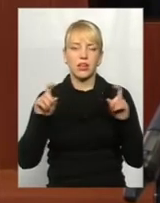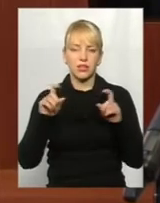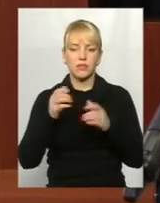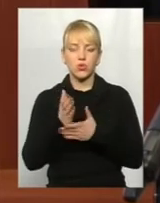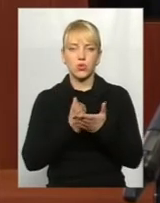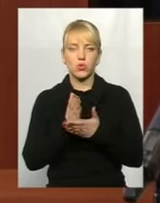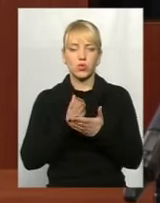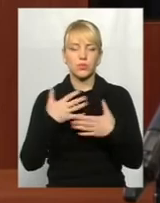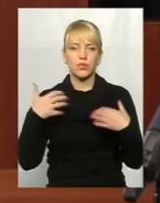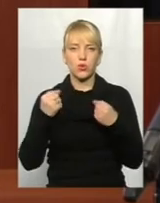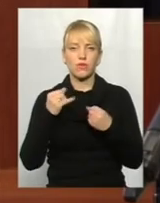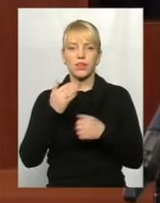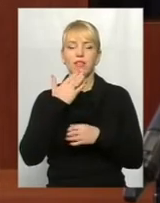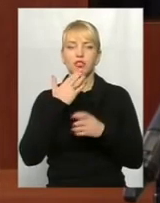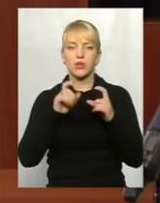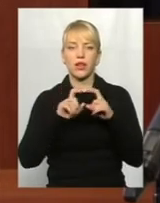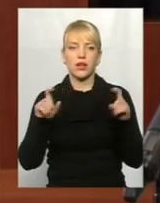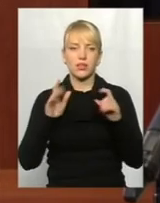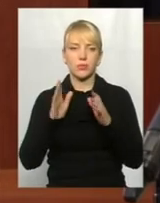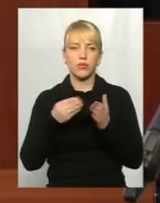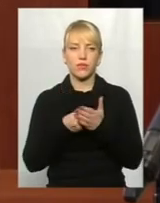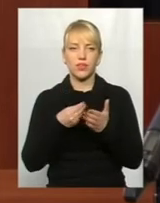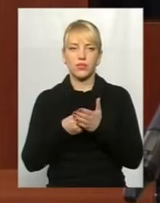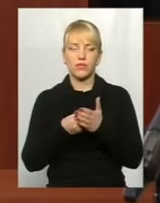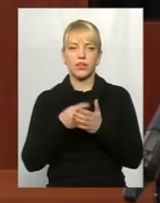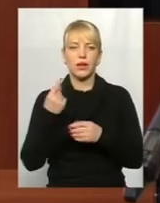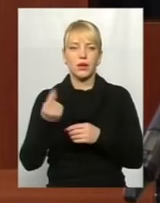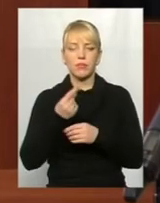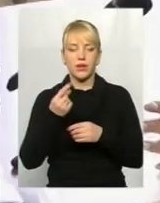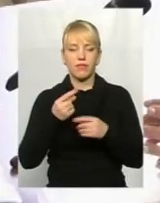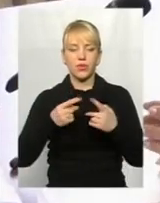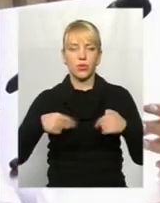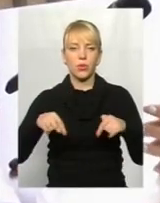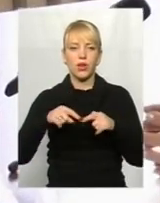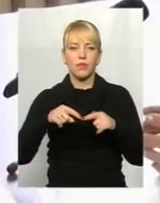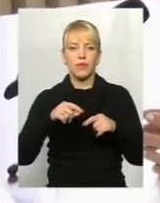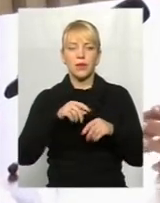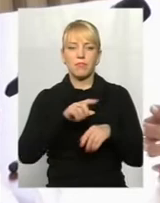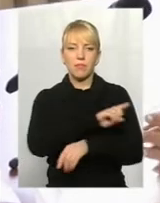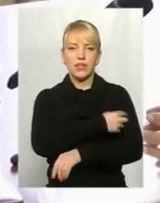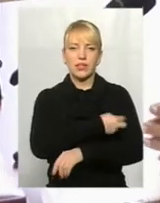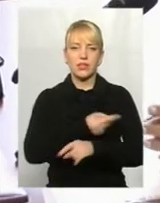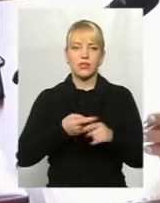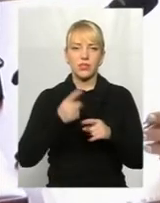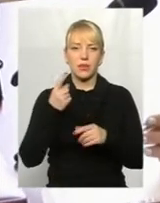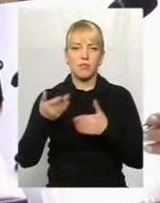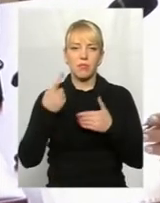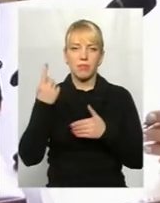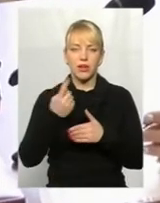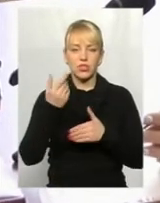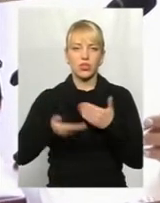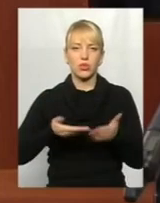і Національне агентство буде фінансувати первинну медицину. Це є перший крок до страхової медицини.